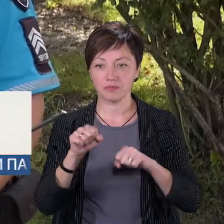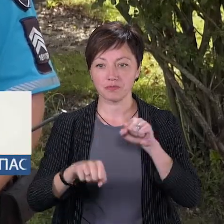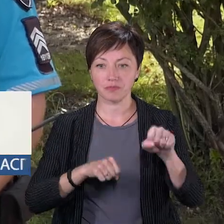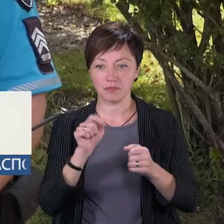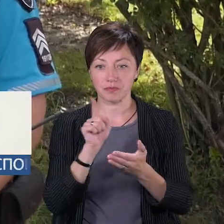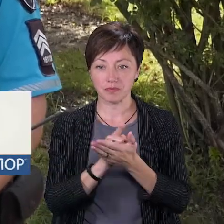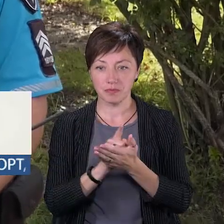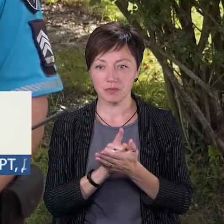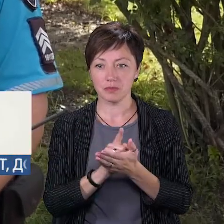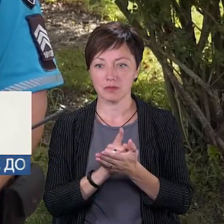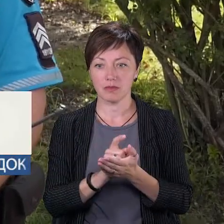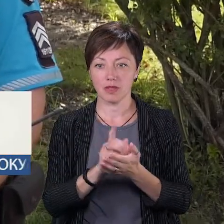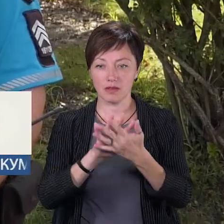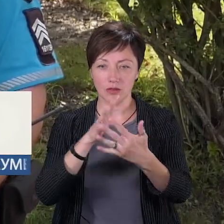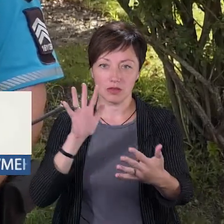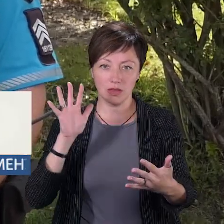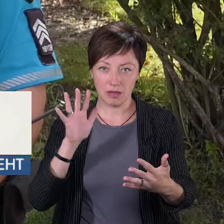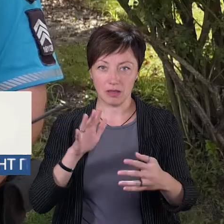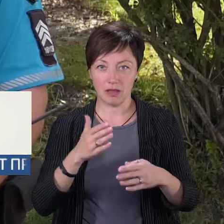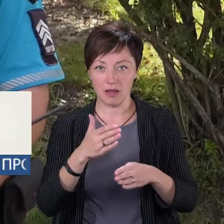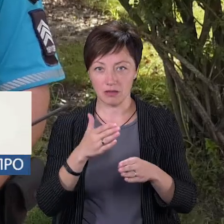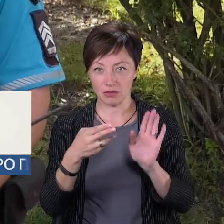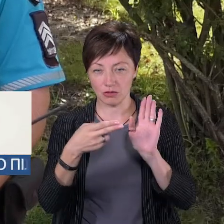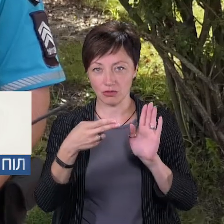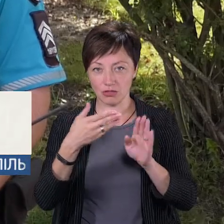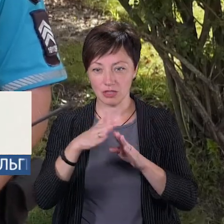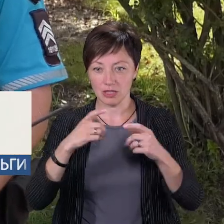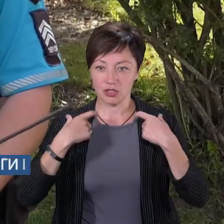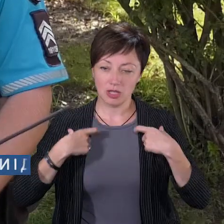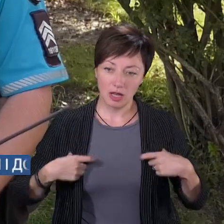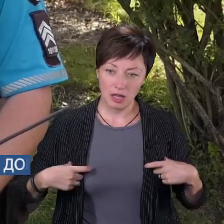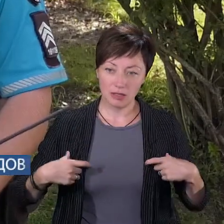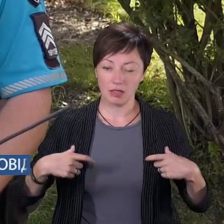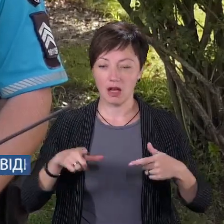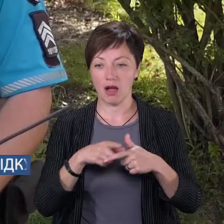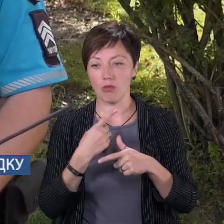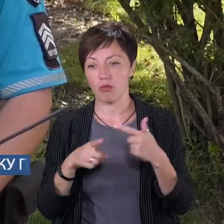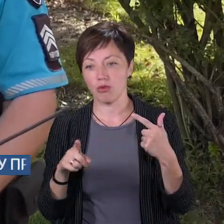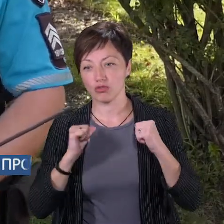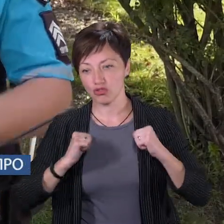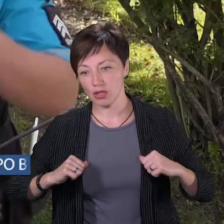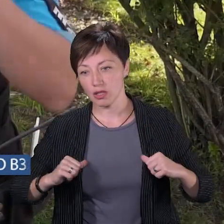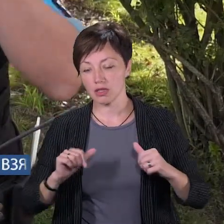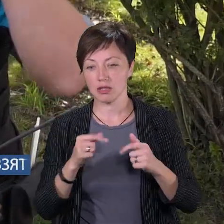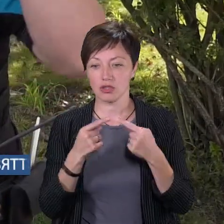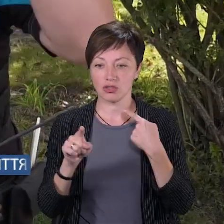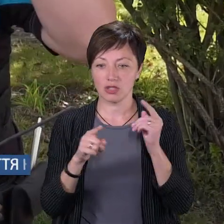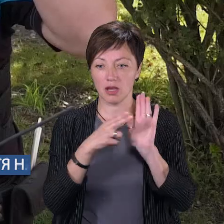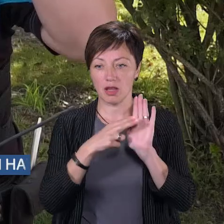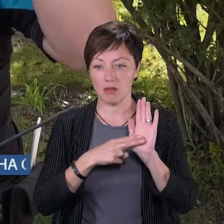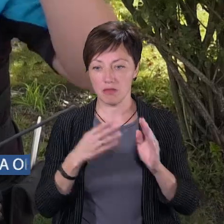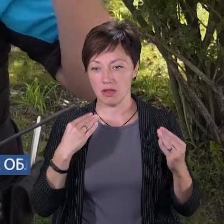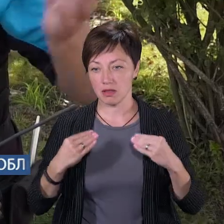мають бути обов'язково світловідбиваючі елементи. Або жилетка світловідбиваюча, або інші елементи, які